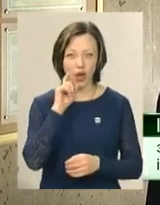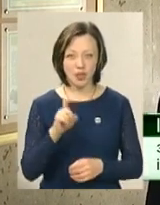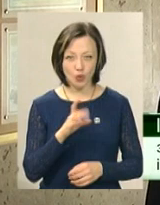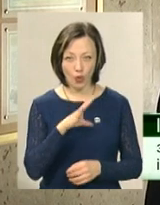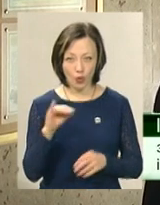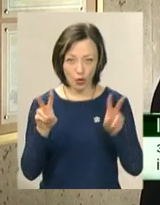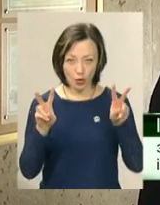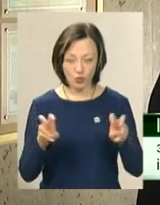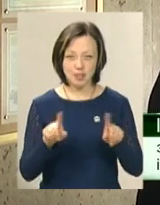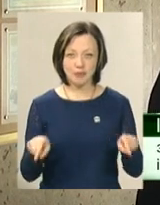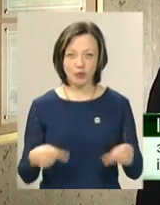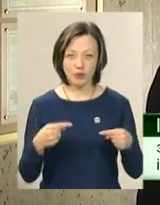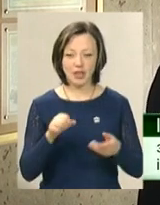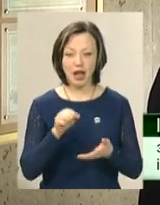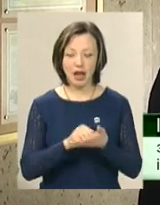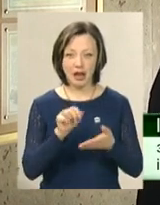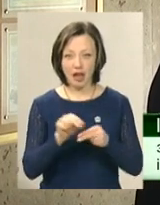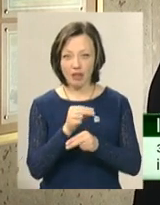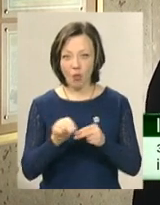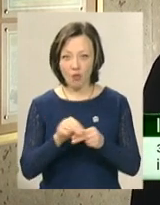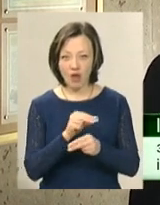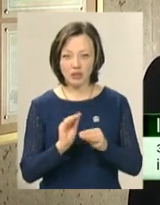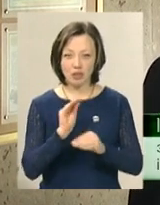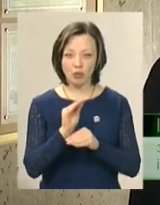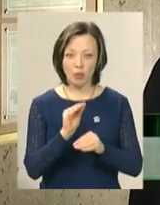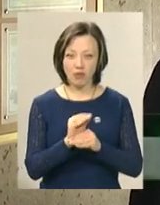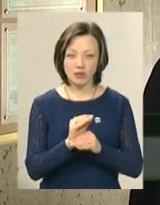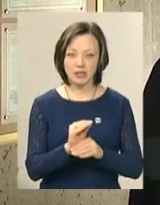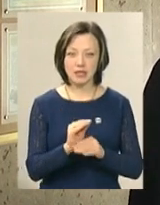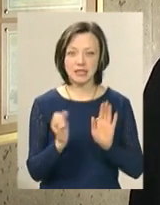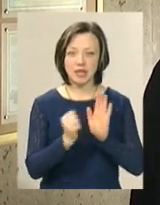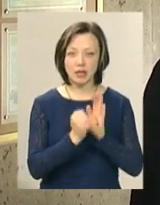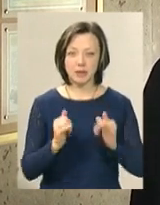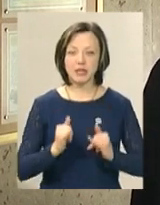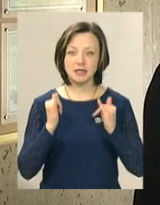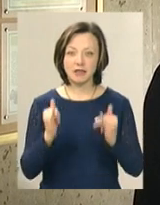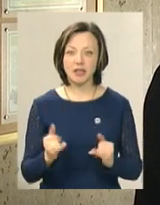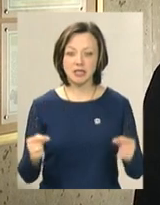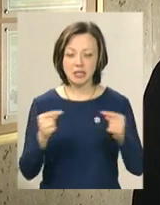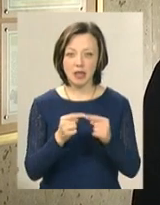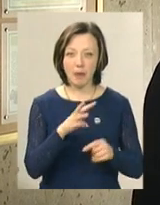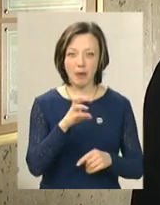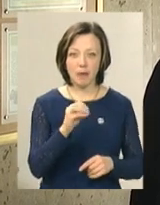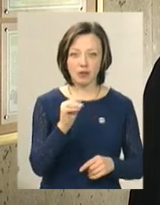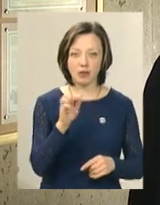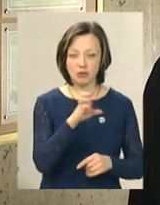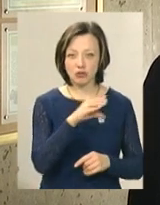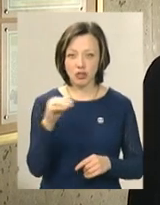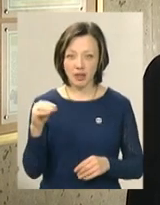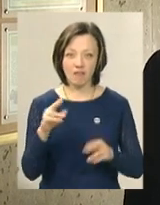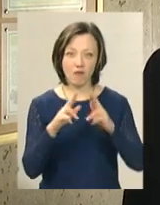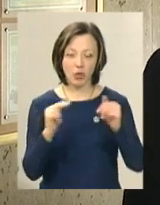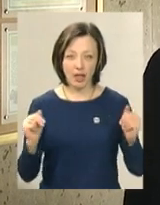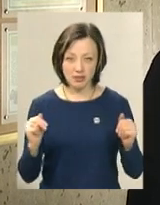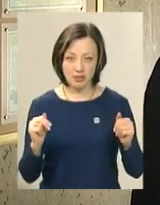будуть створювати і редагувати, і доповнювати статті, присвячені саме Меджибіжу і Меджибіжській фортеці,